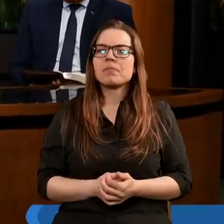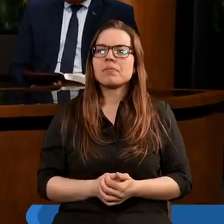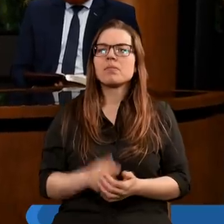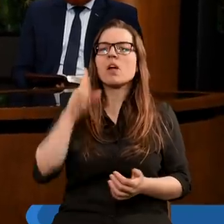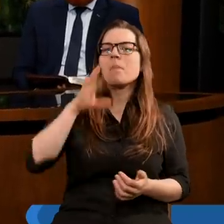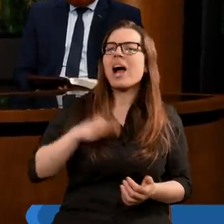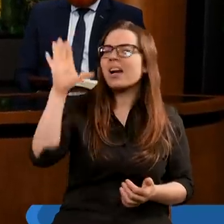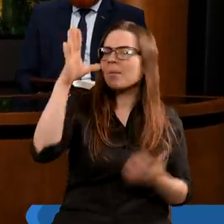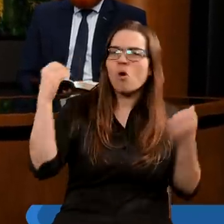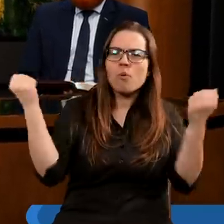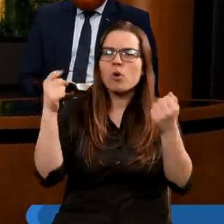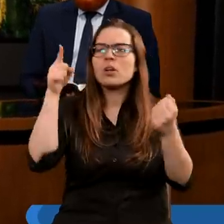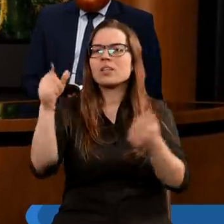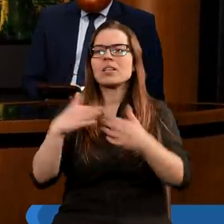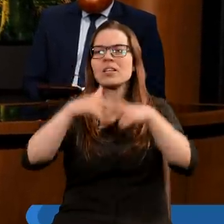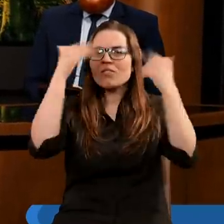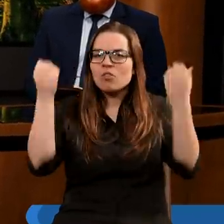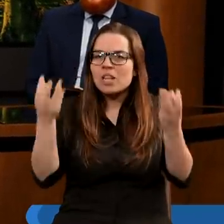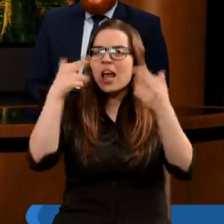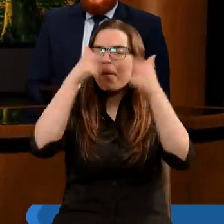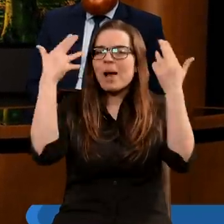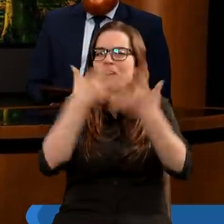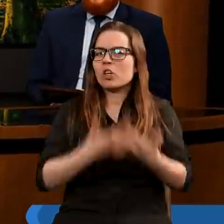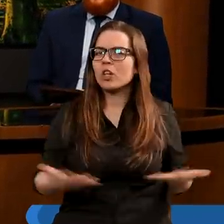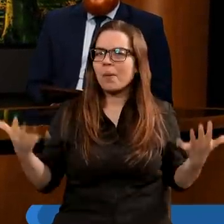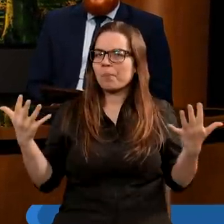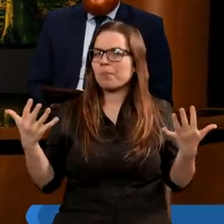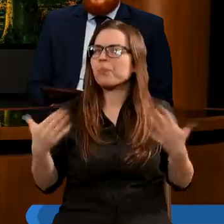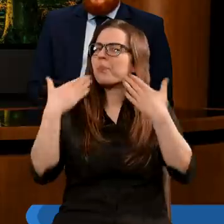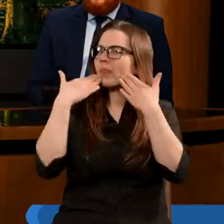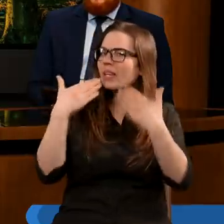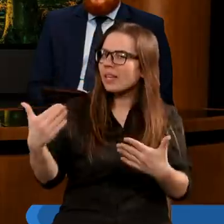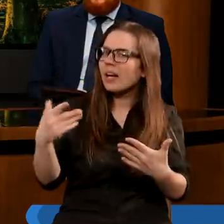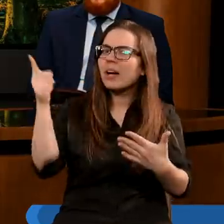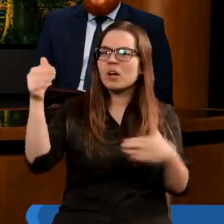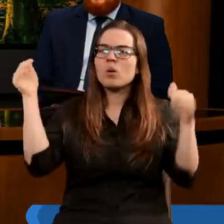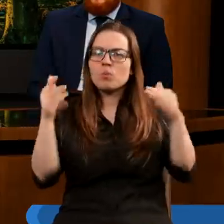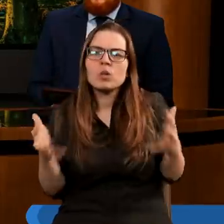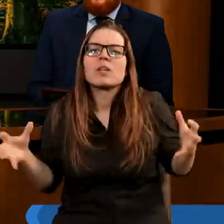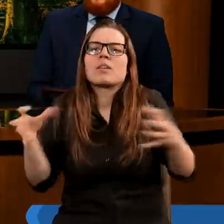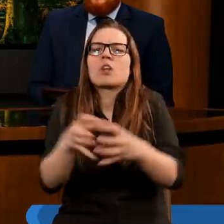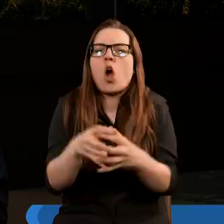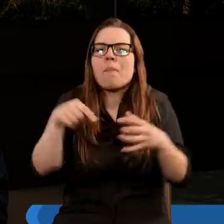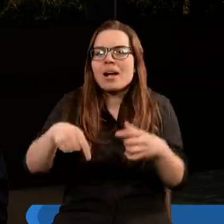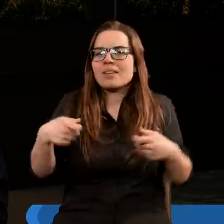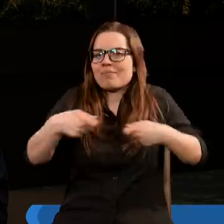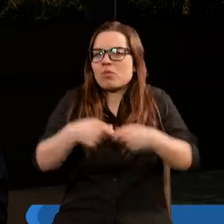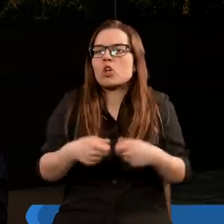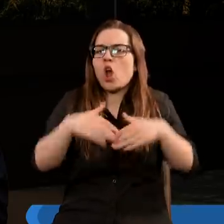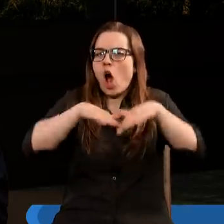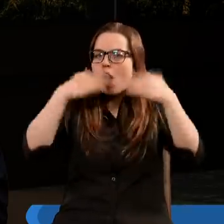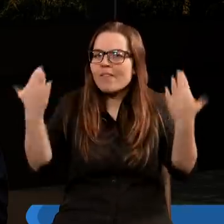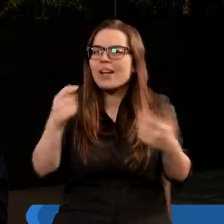Panie Boże Wszechmogący, Stworzycielu Nieba i Ziemi, dziękujemy Ci Panie za to, że mogliśmy się tutaj zgromadzić, że możemy